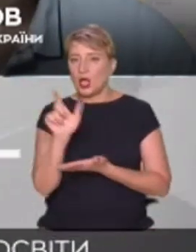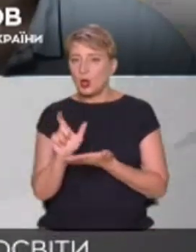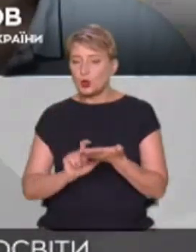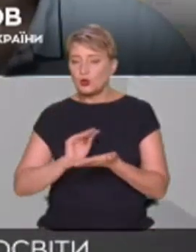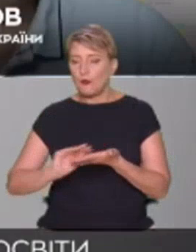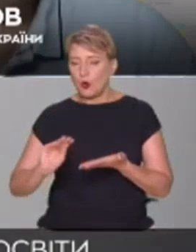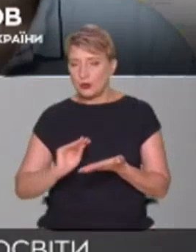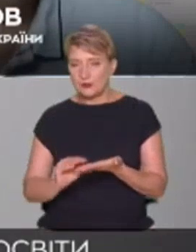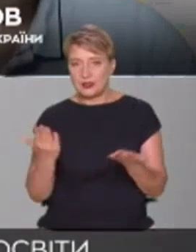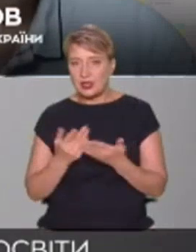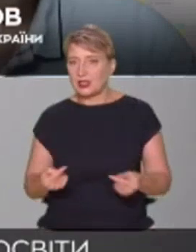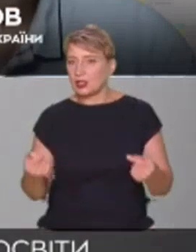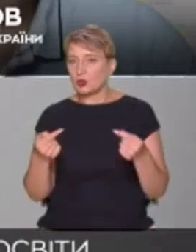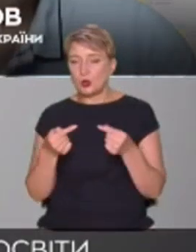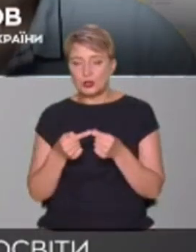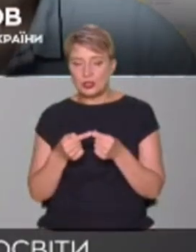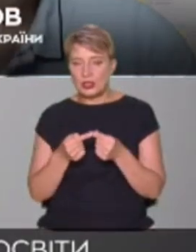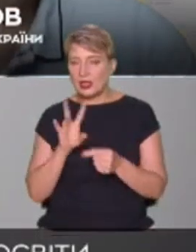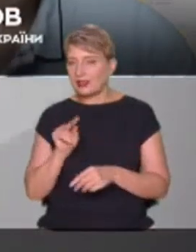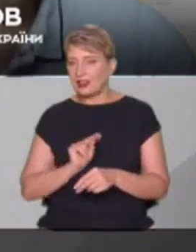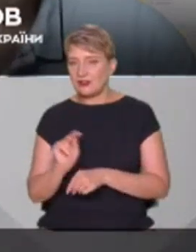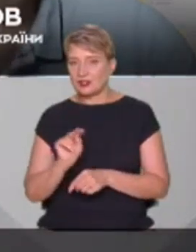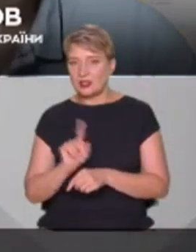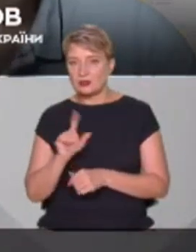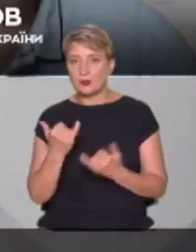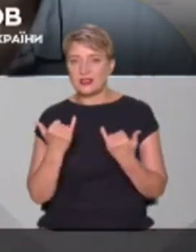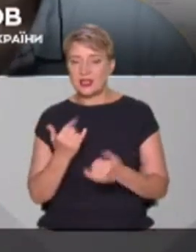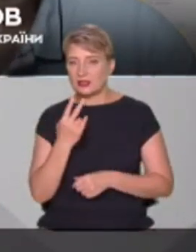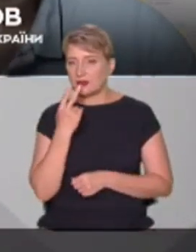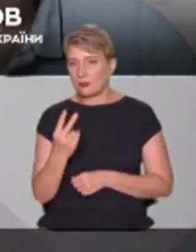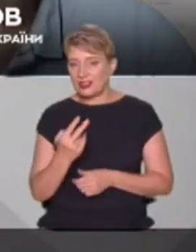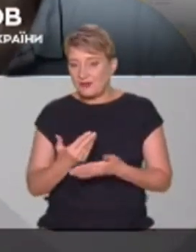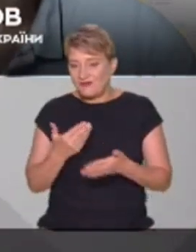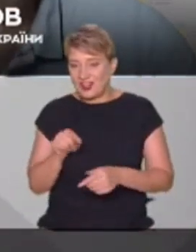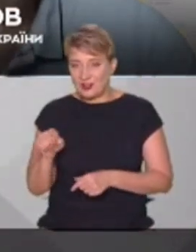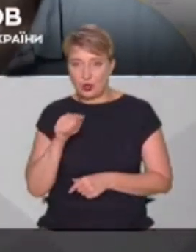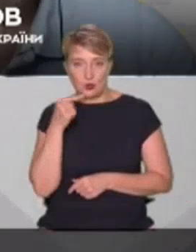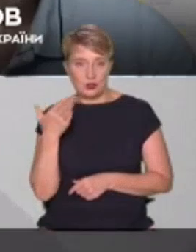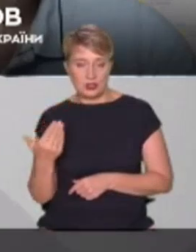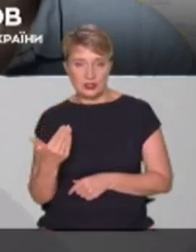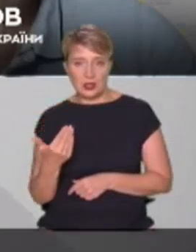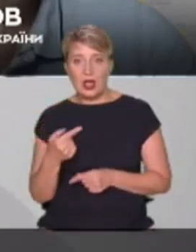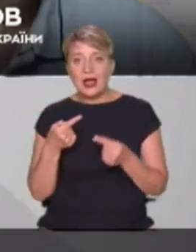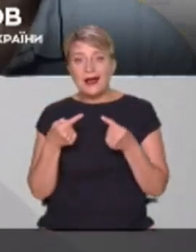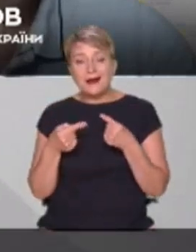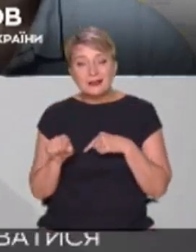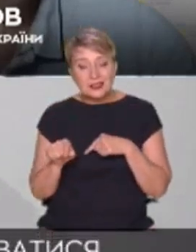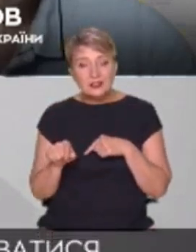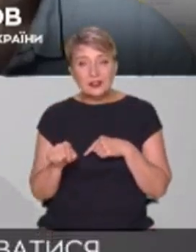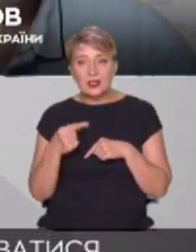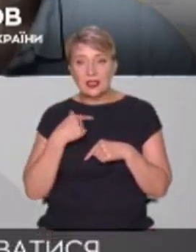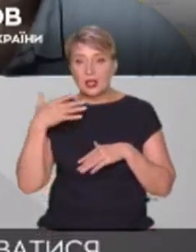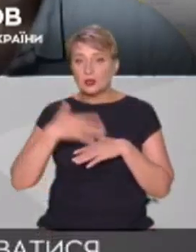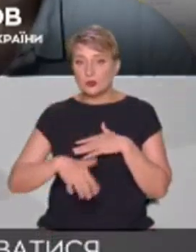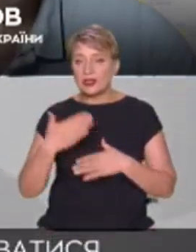точно не навчали тому, що ми зараз бачимо від расистів. А з іншого боку, я розумію ставлення людей